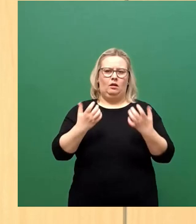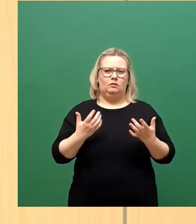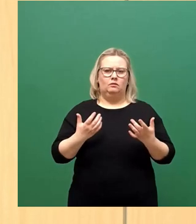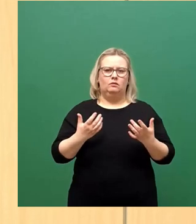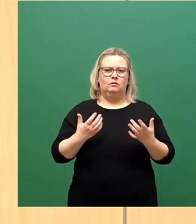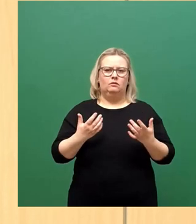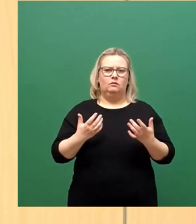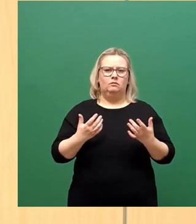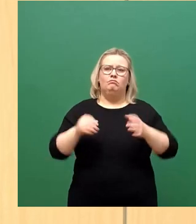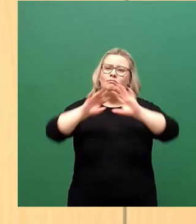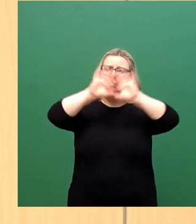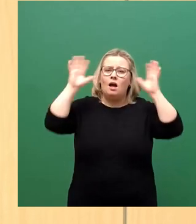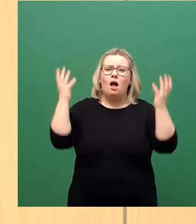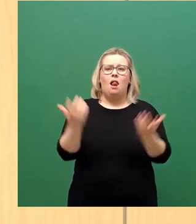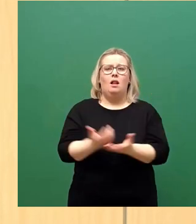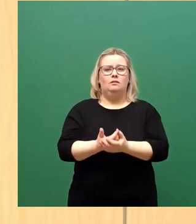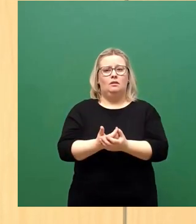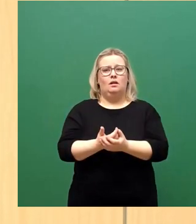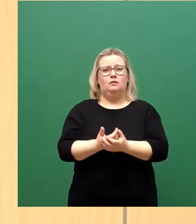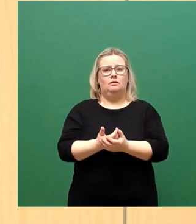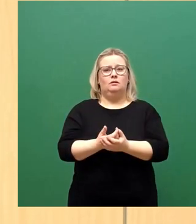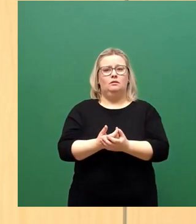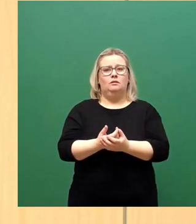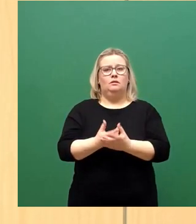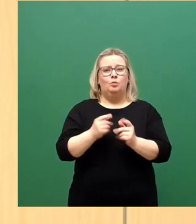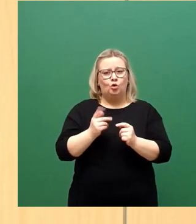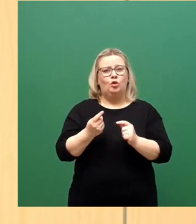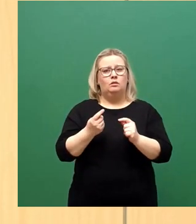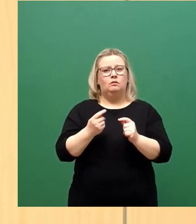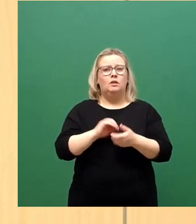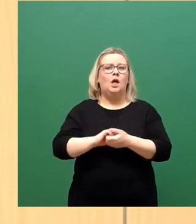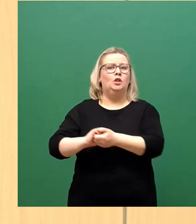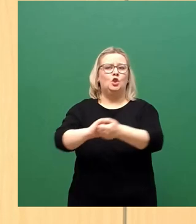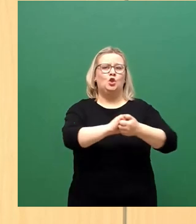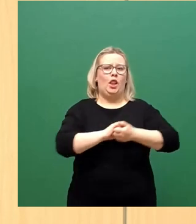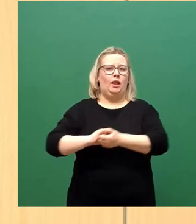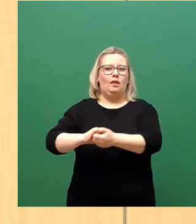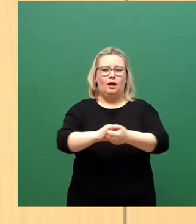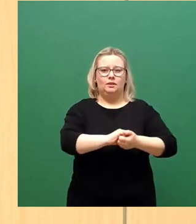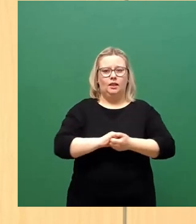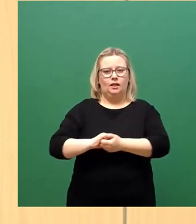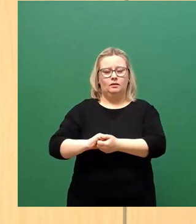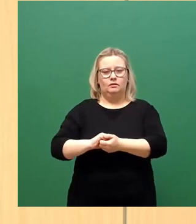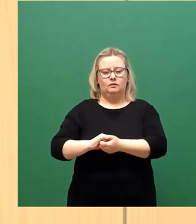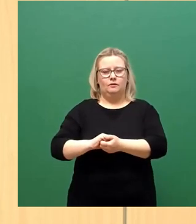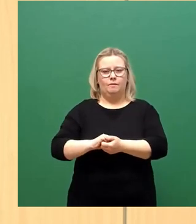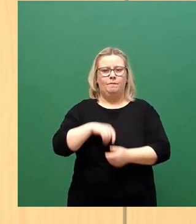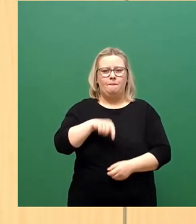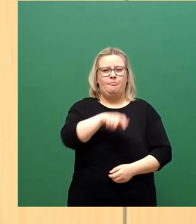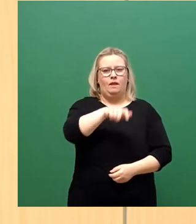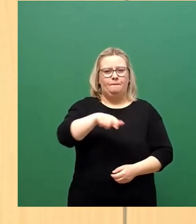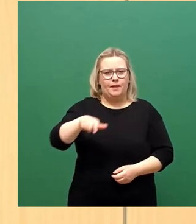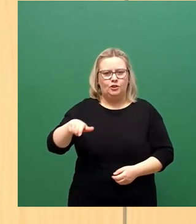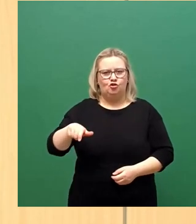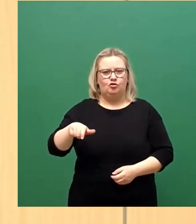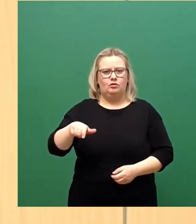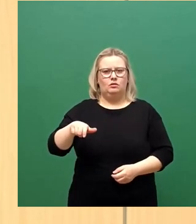das ist gelebte Solidarität. Diese Menschen stehen mit